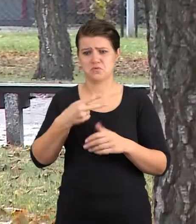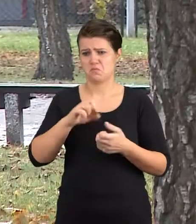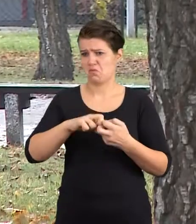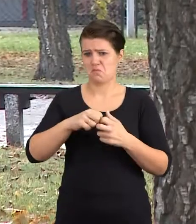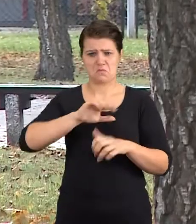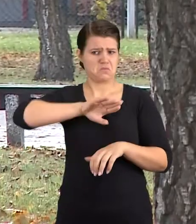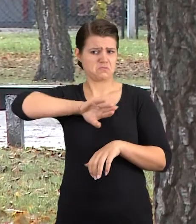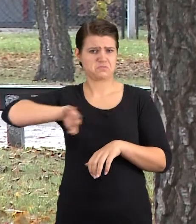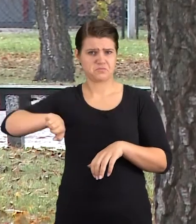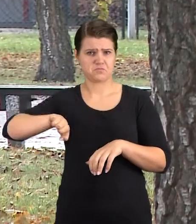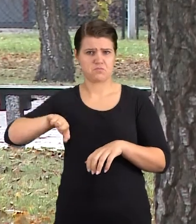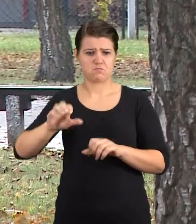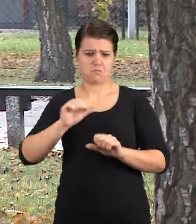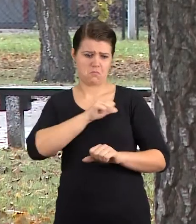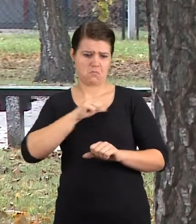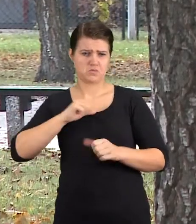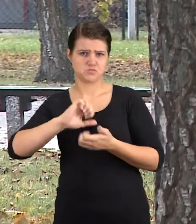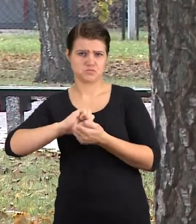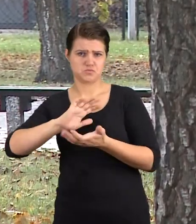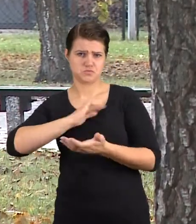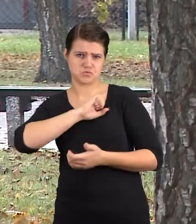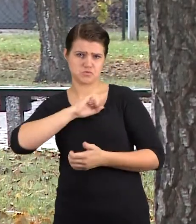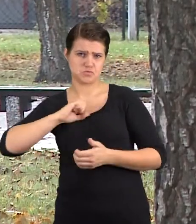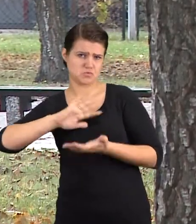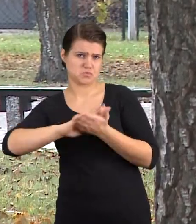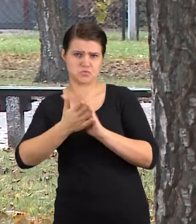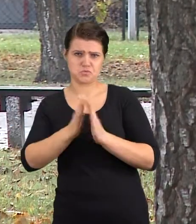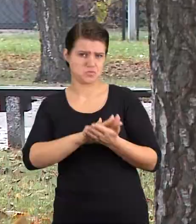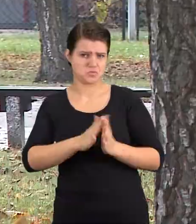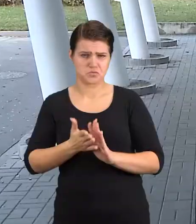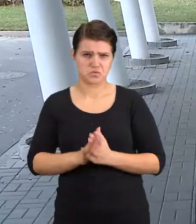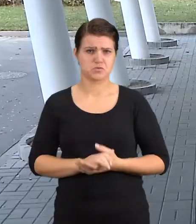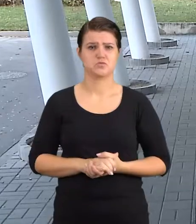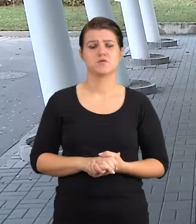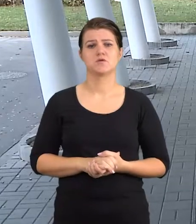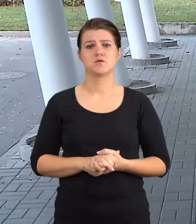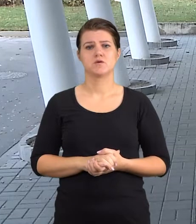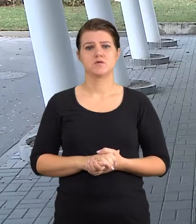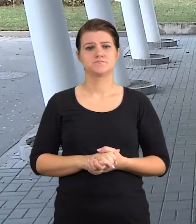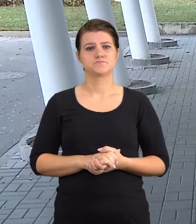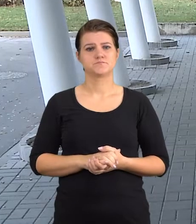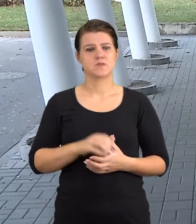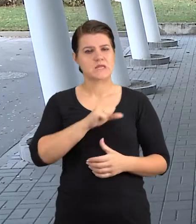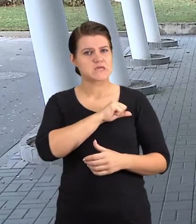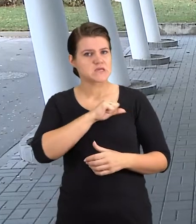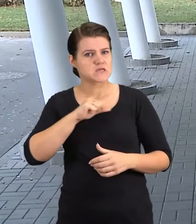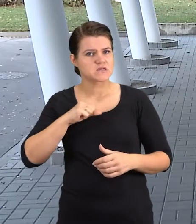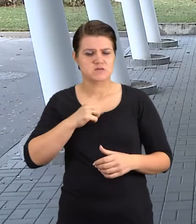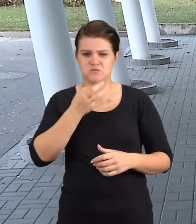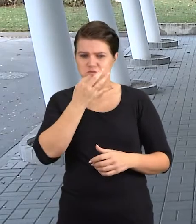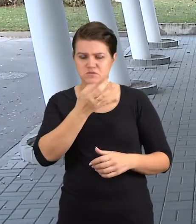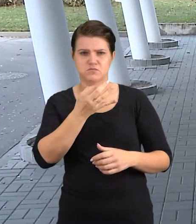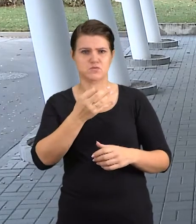problemos nesimato. Ji matosi tik iš eilinių gyditojų kabinetų ir lygonių palatų. Reiškia ta problema jų. Psichiatrija